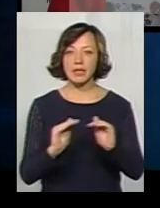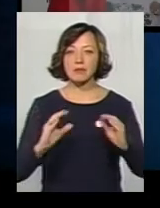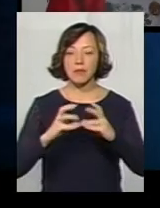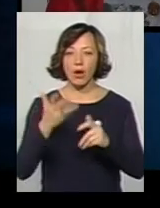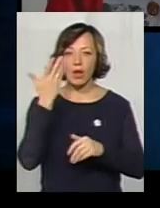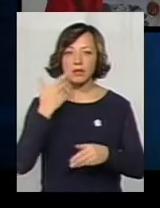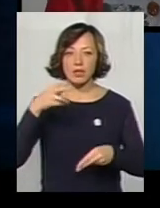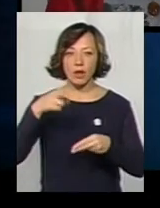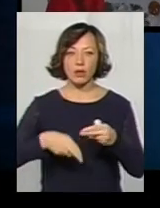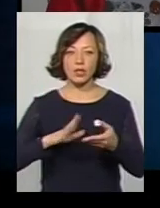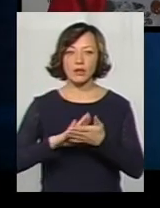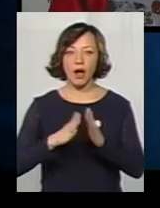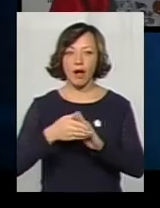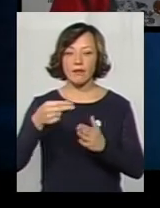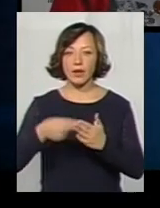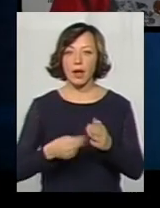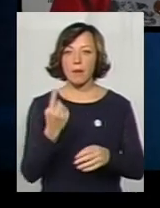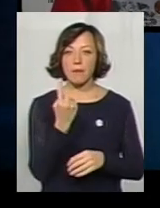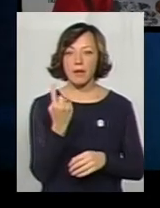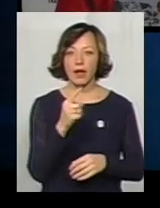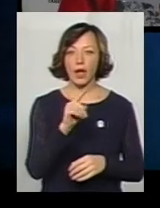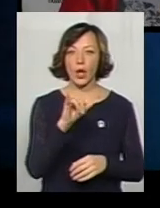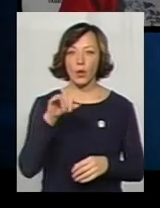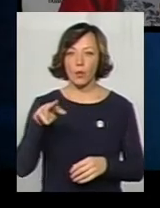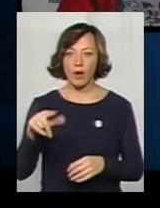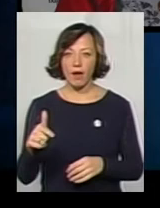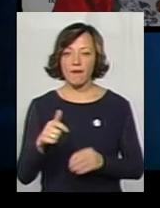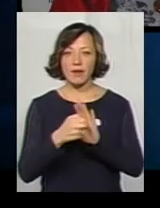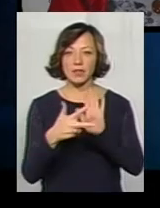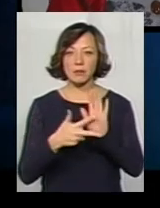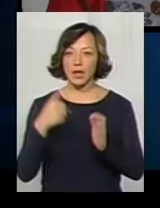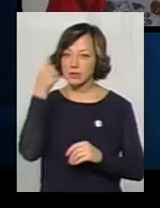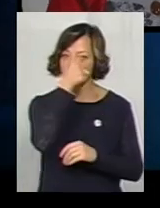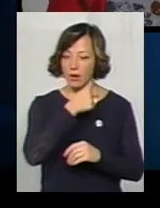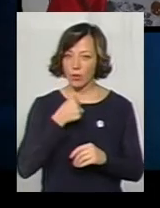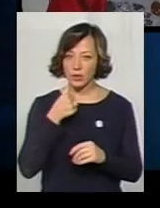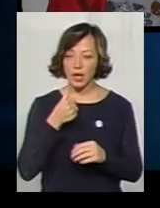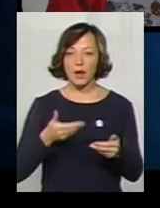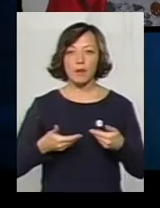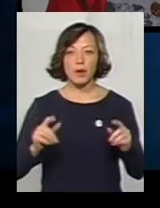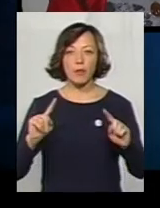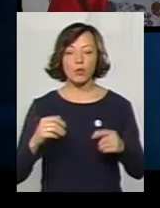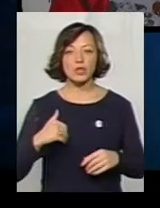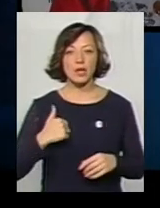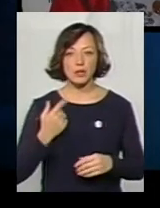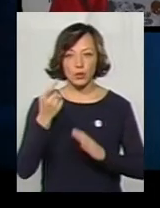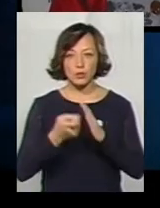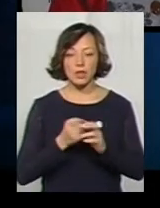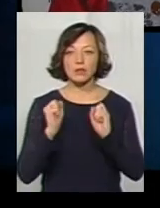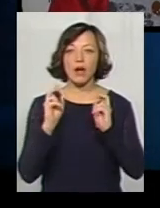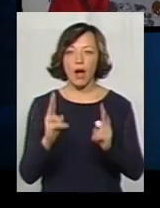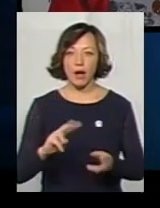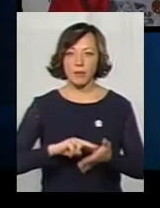закінчатся договора 1-го іюля 2018-го року? Ми б дуже хотіли знати, як нам